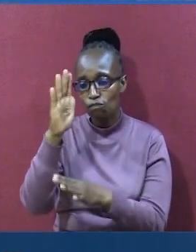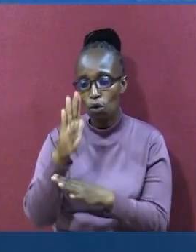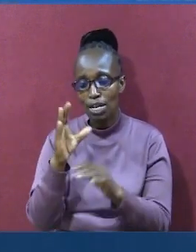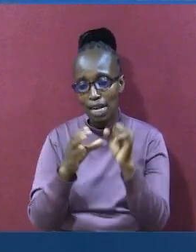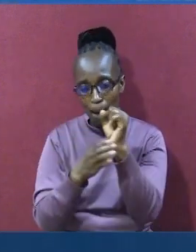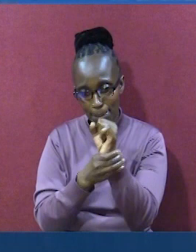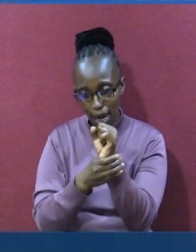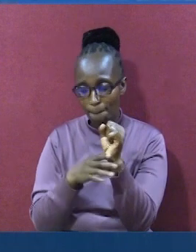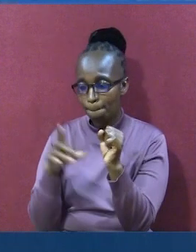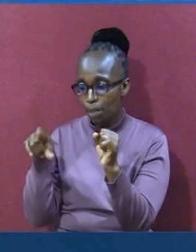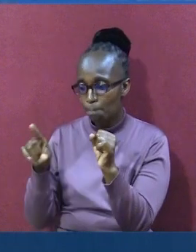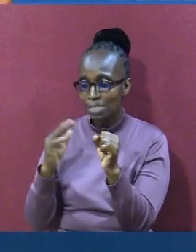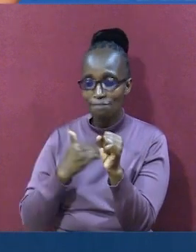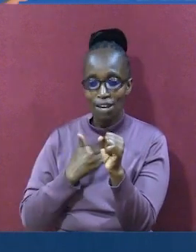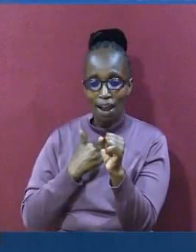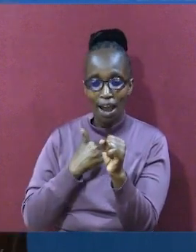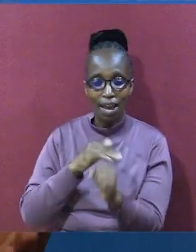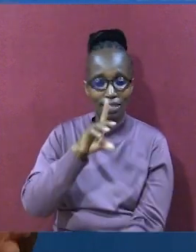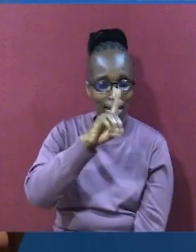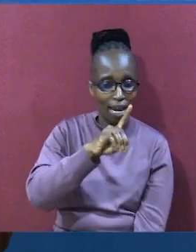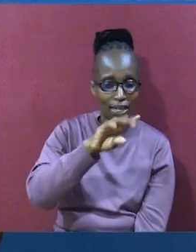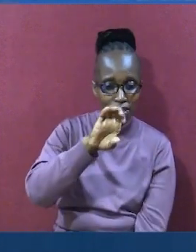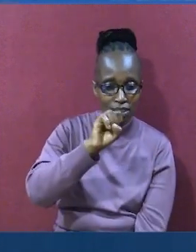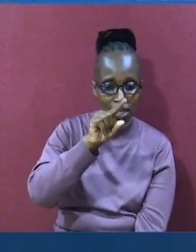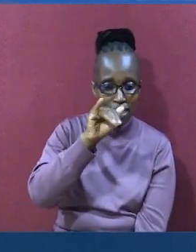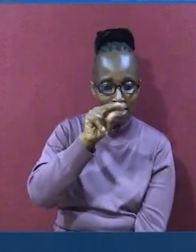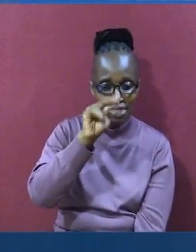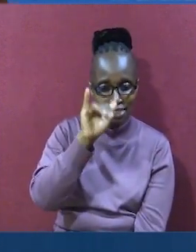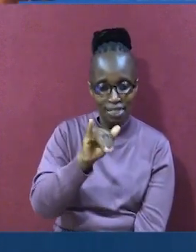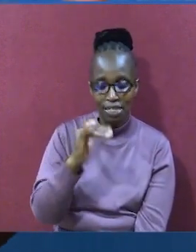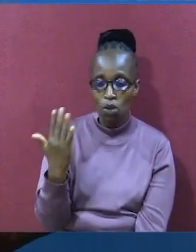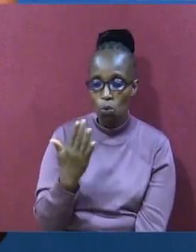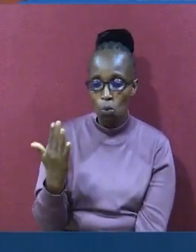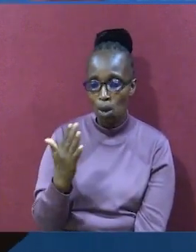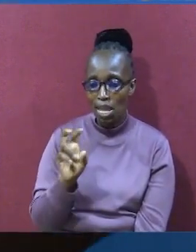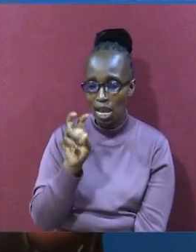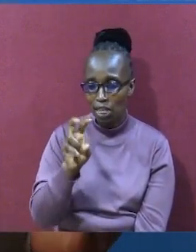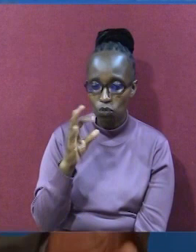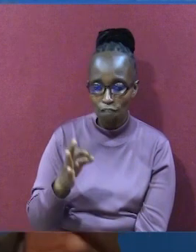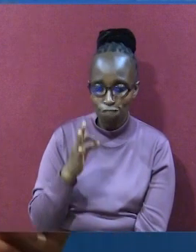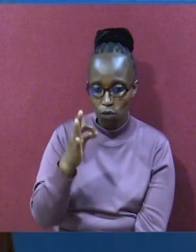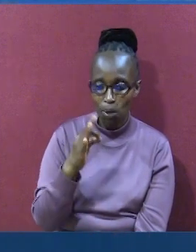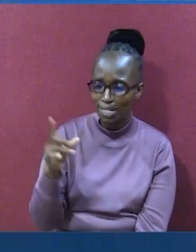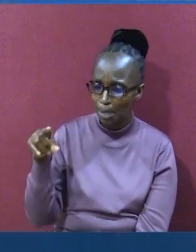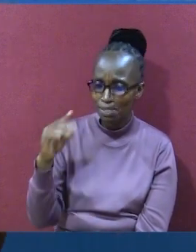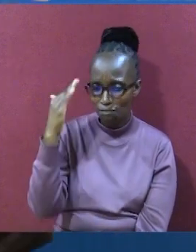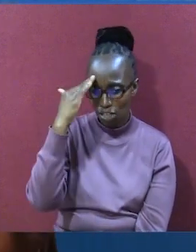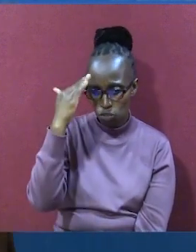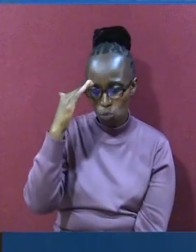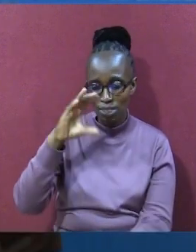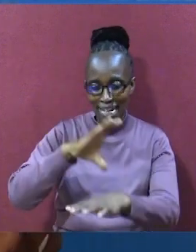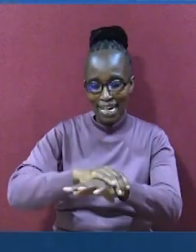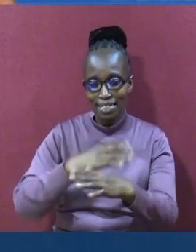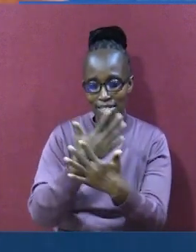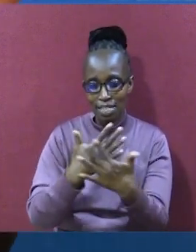Ibrahimu. He had a destiny that he was looking forward for internal. He knew that he will get